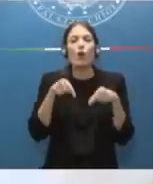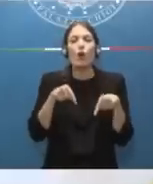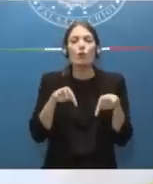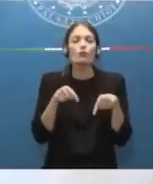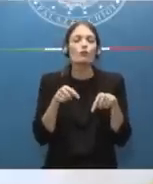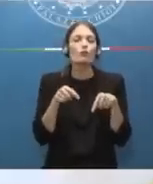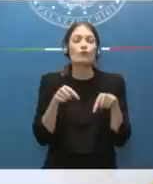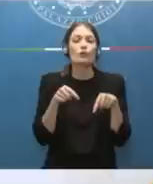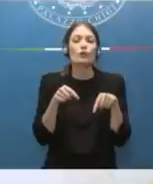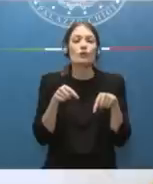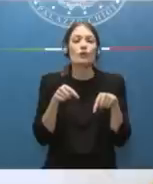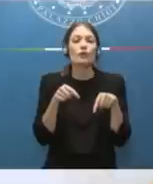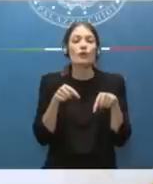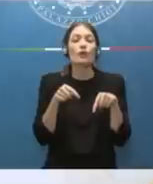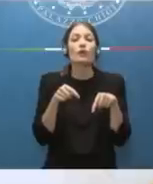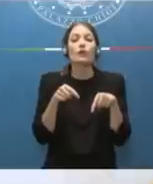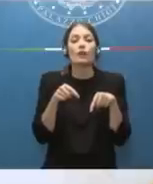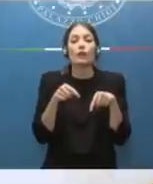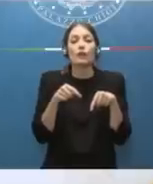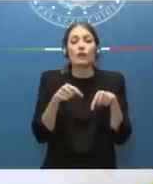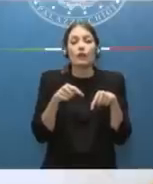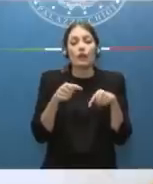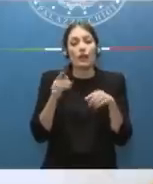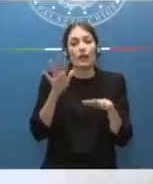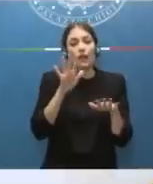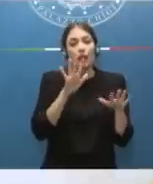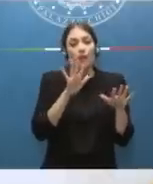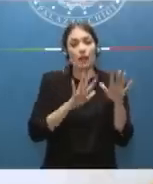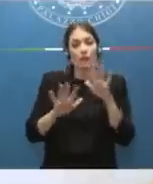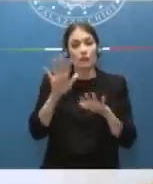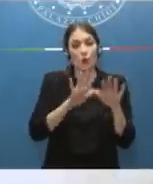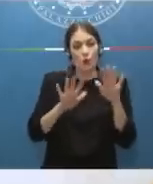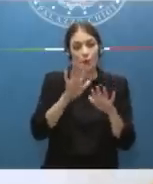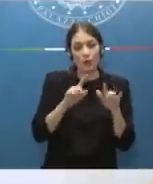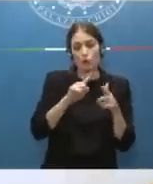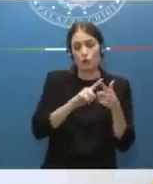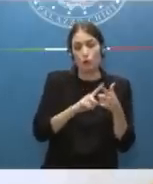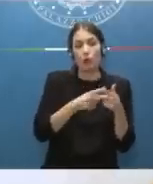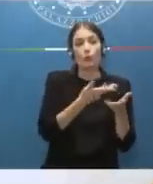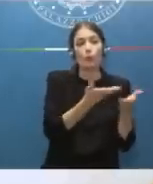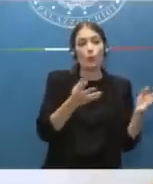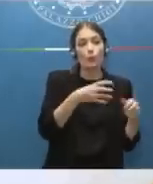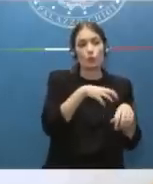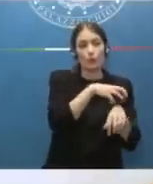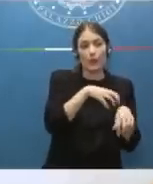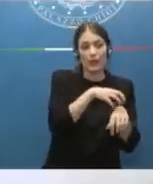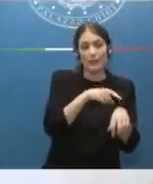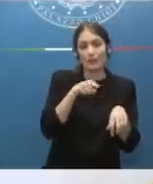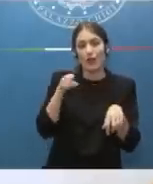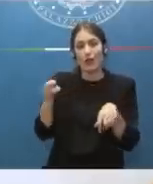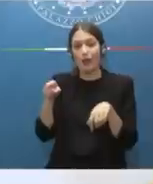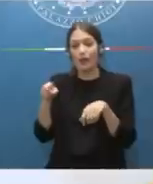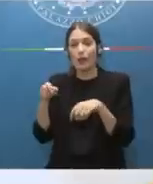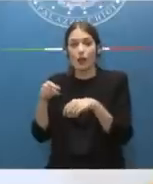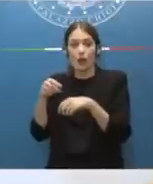garantire questi flussi informativi tra pubblici ministeri e procure generali che invece questa